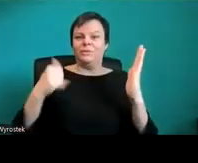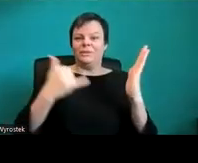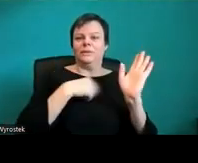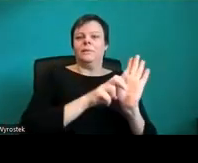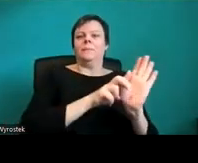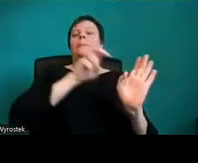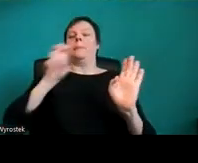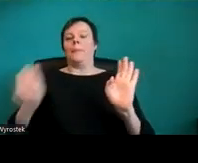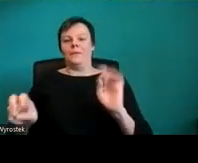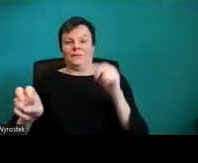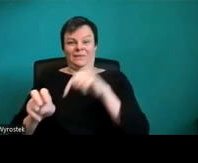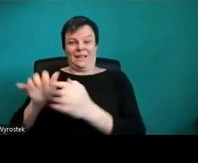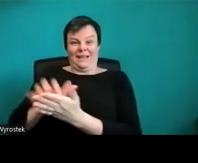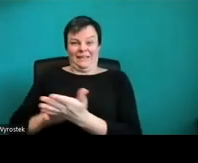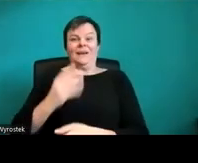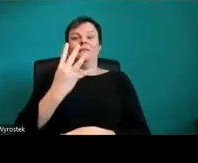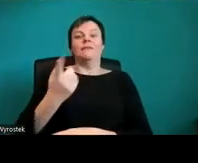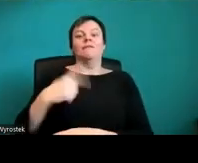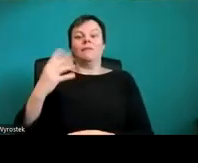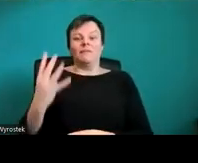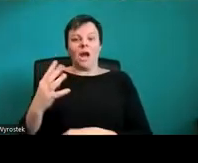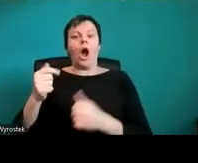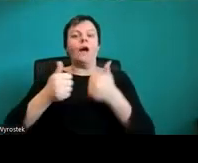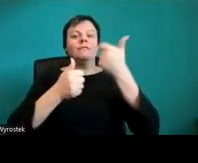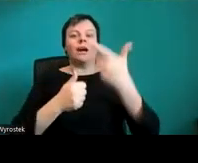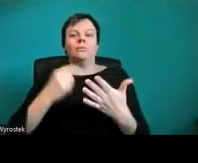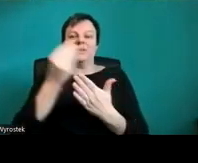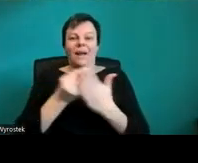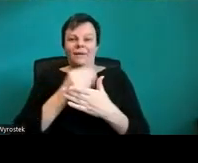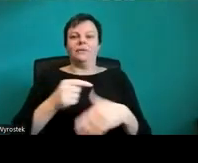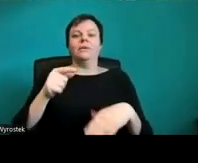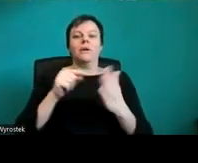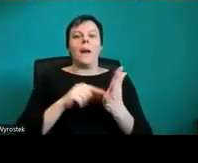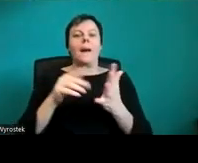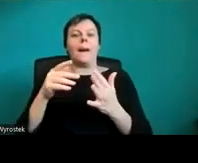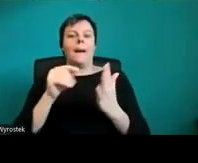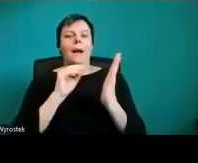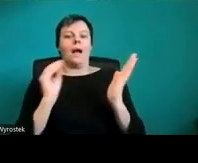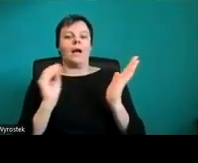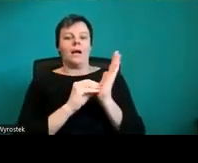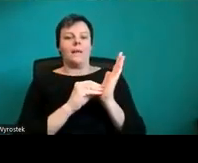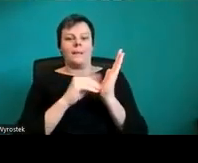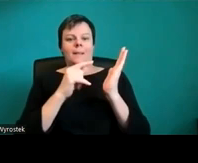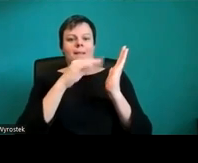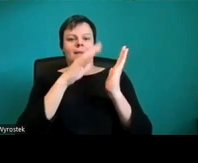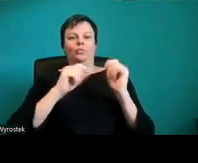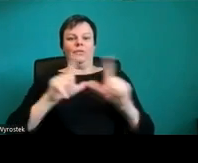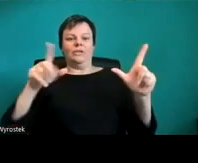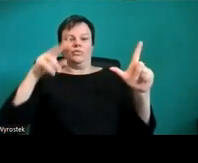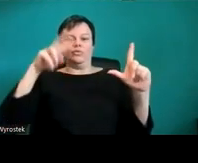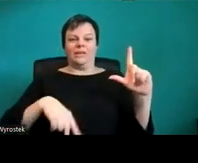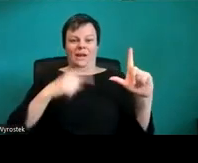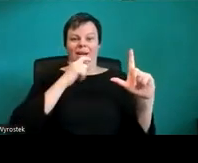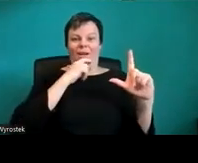das war nicht schön, auch noch, also Sie sehen auch, es wird angesagt, wenn es Rechtschreibfehler gibt. Jetzt mache ich das einfach